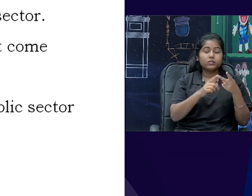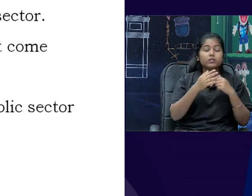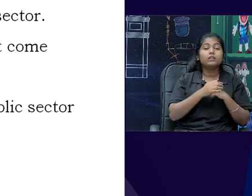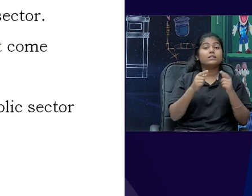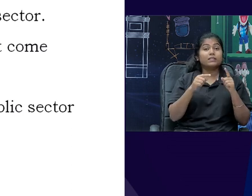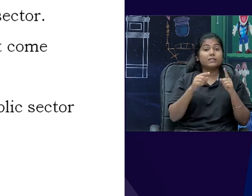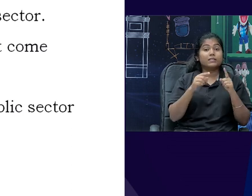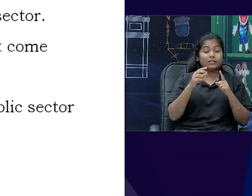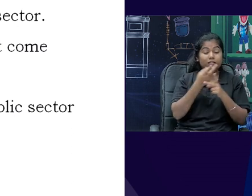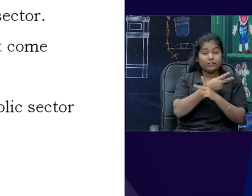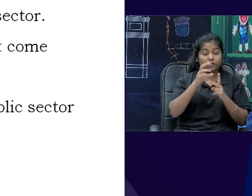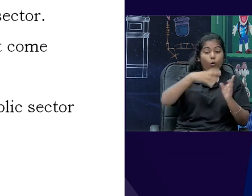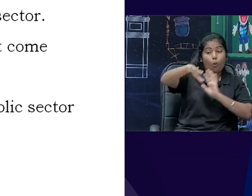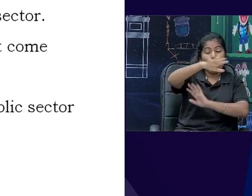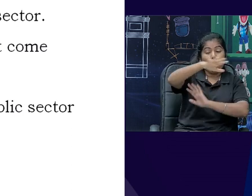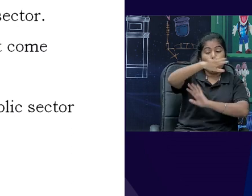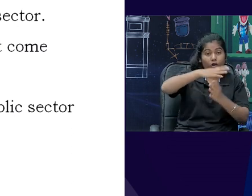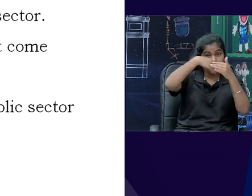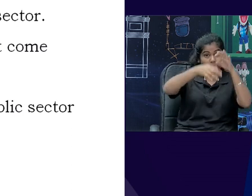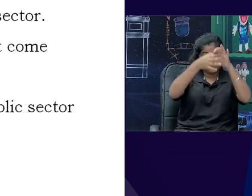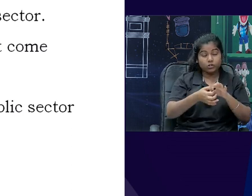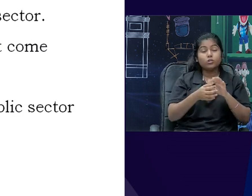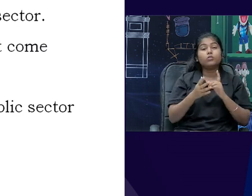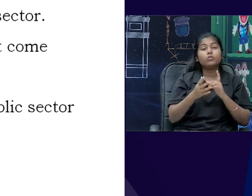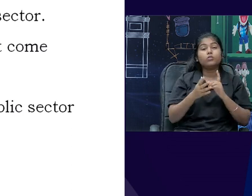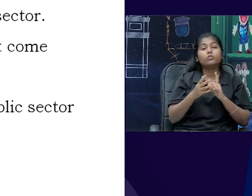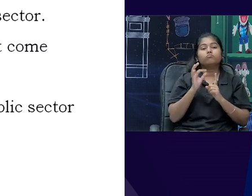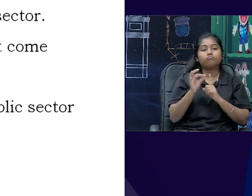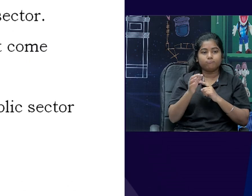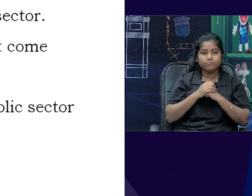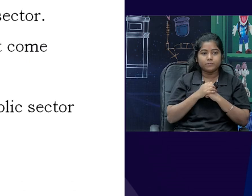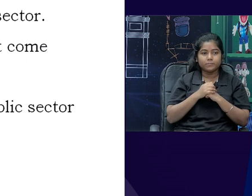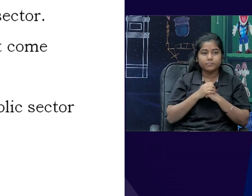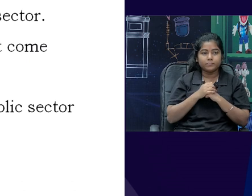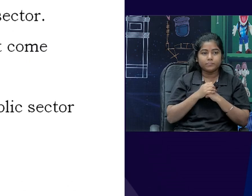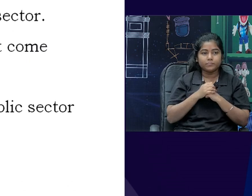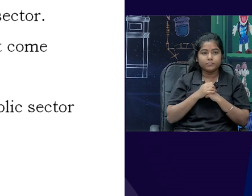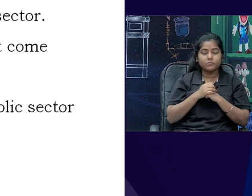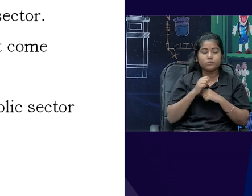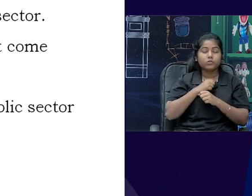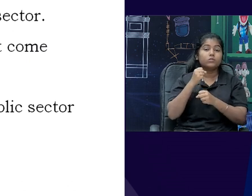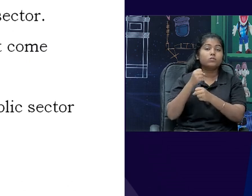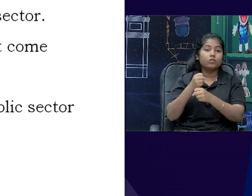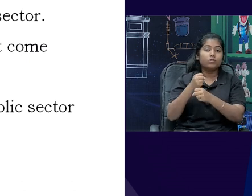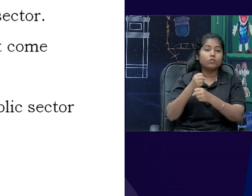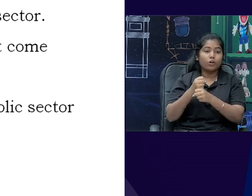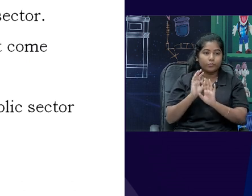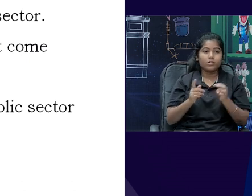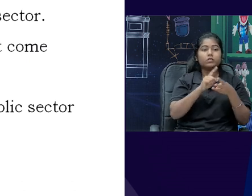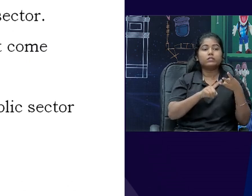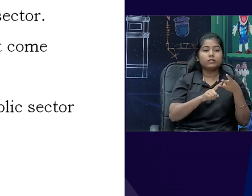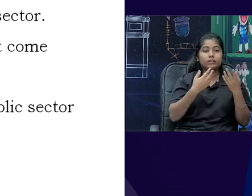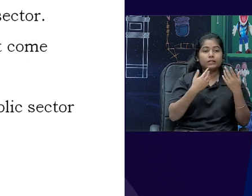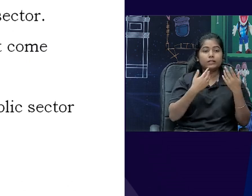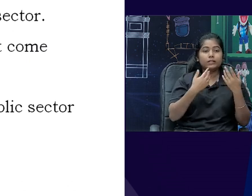that come under public sector question 3 list the names of some enterprises under the public sector and